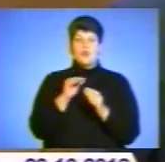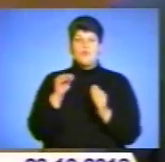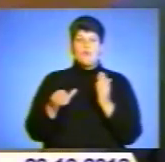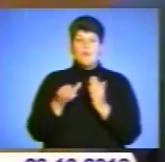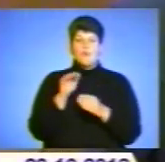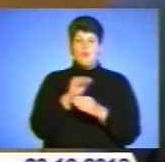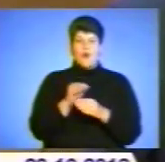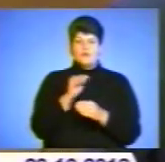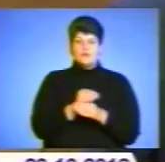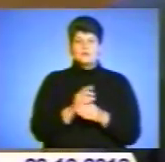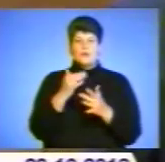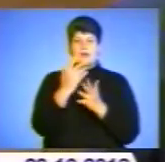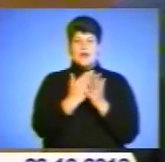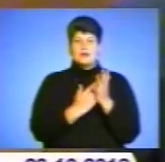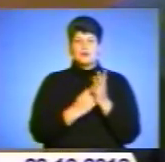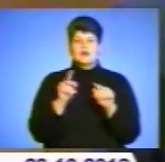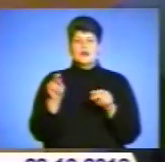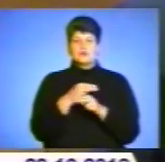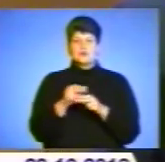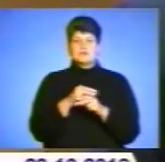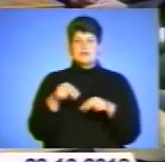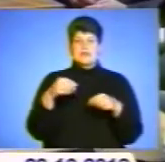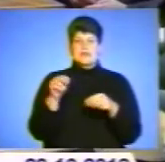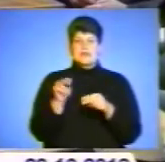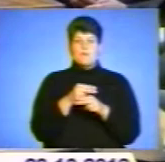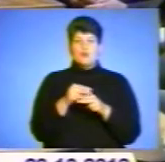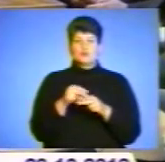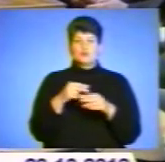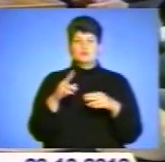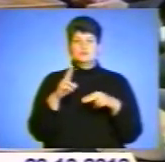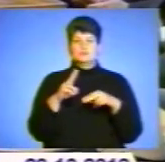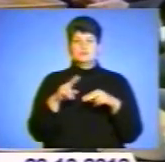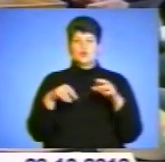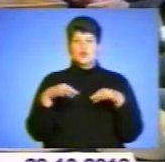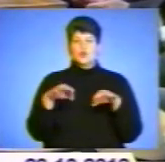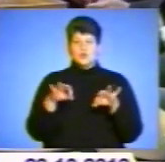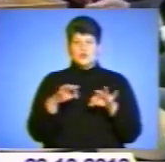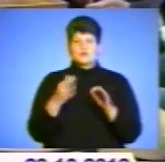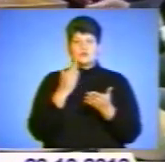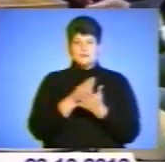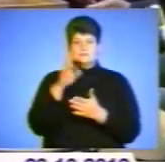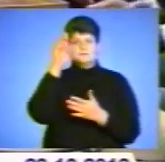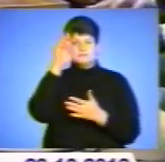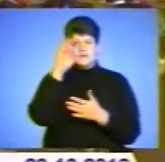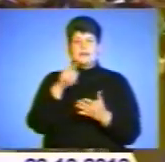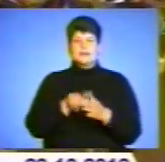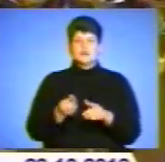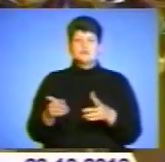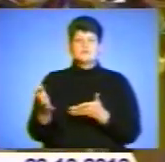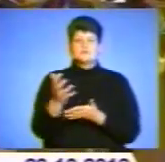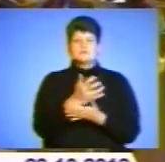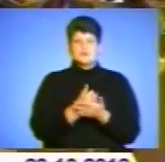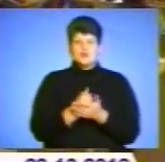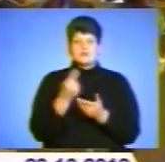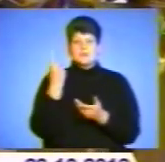'єктів будівництва, реконструкції, ремонту автомобільних доріг, що належать до комунальної власності. За кошти від збору за першу реєстрацію